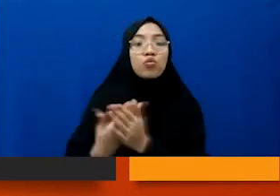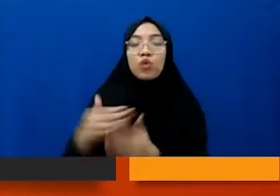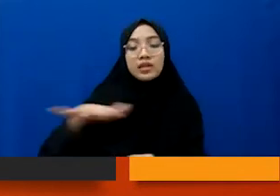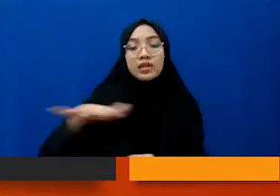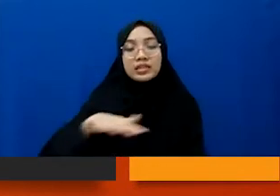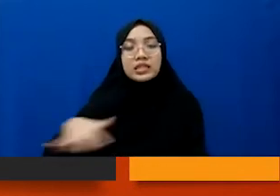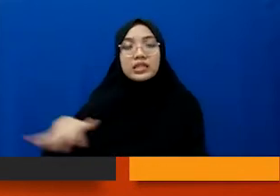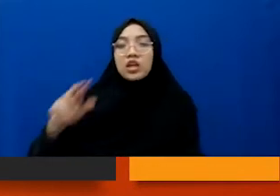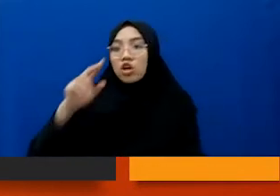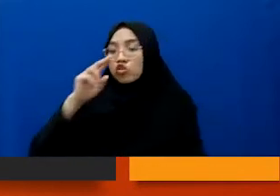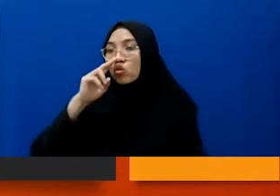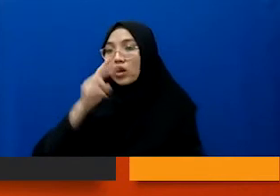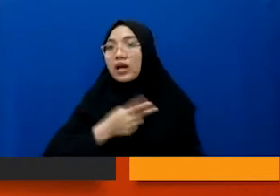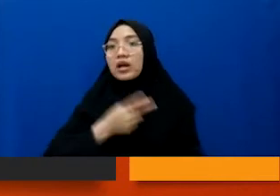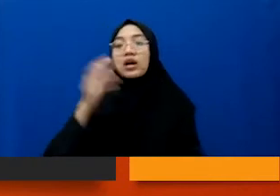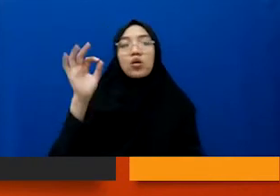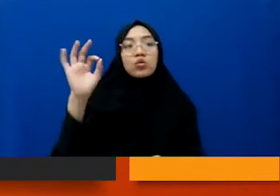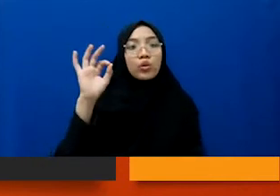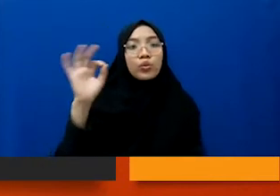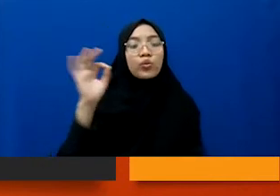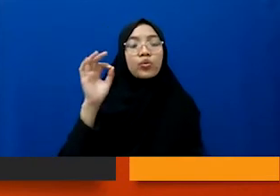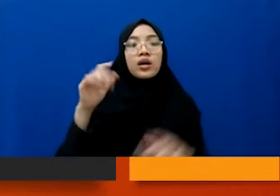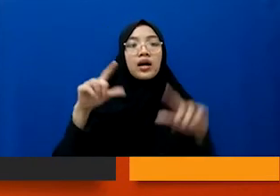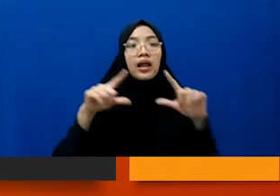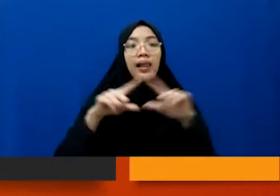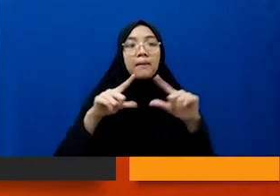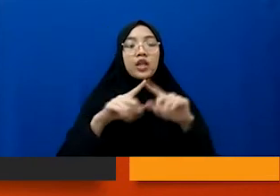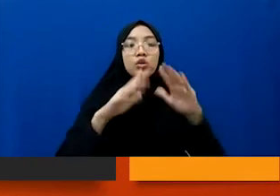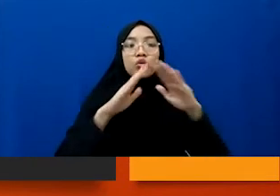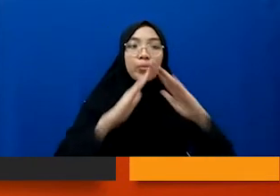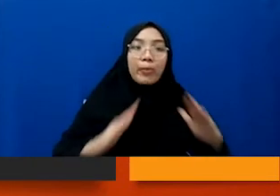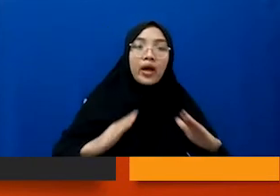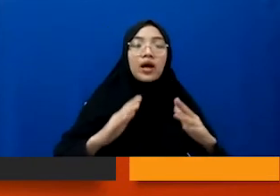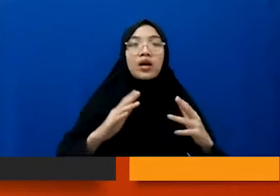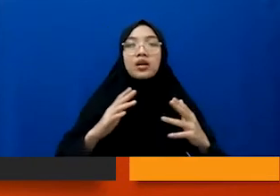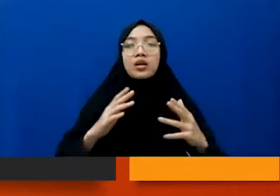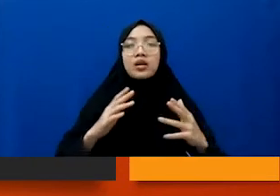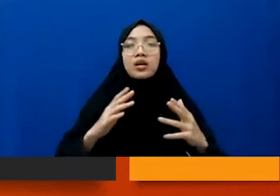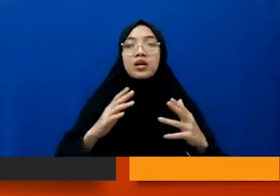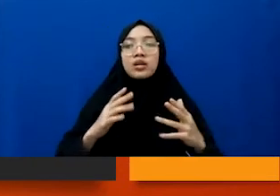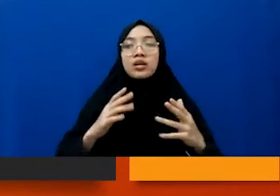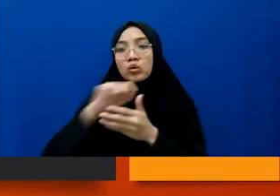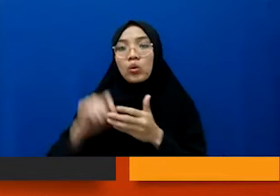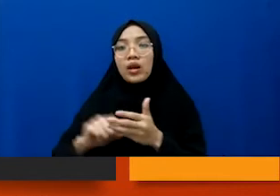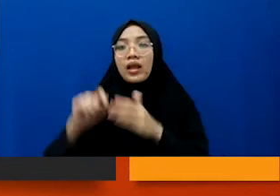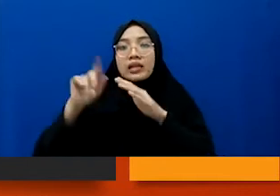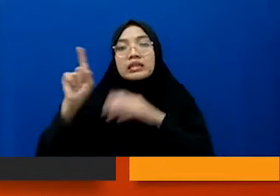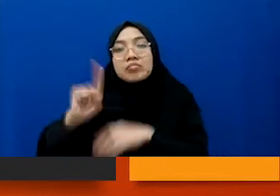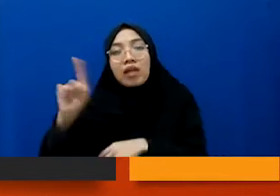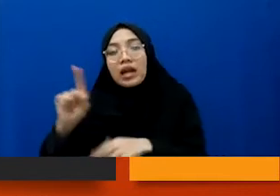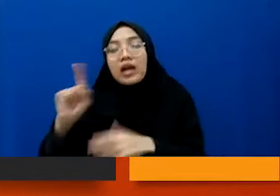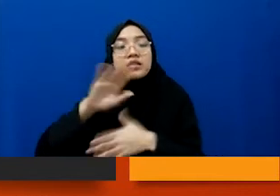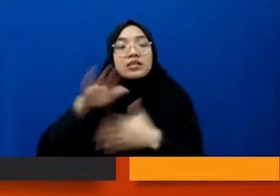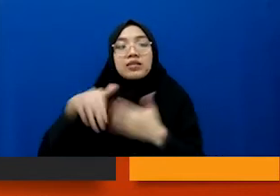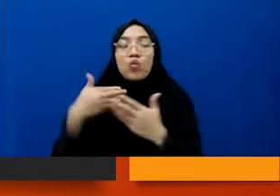saudara-saudaranya ya orang tuanya alamat rumahnya terus kemudian dia sekolah di mana itu juga bagian dari